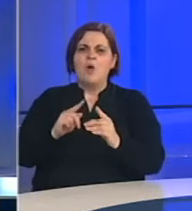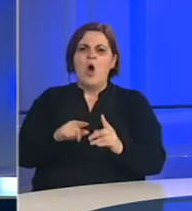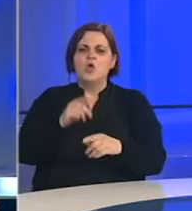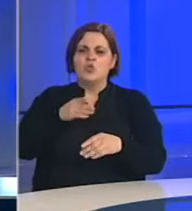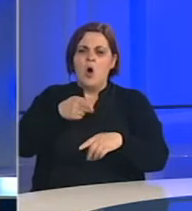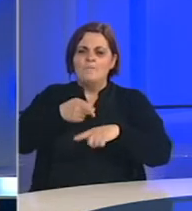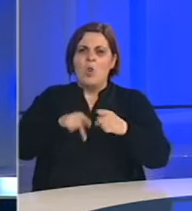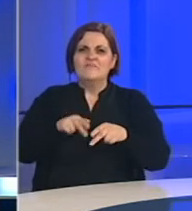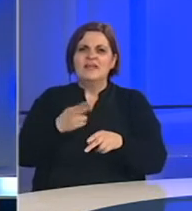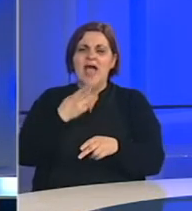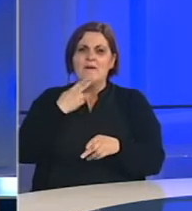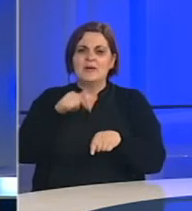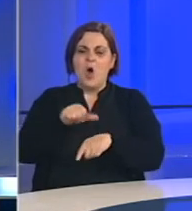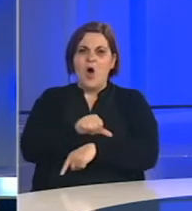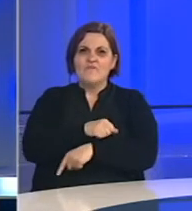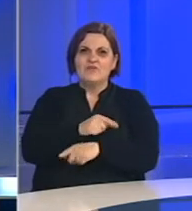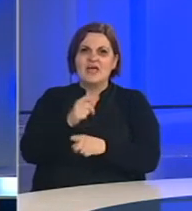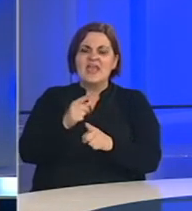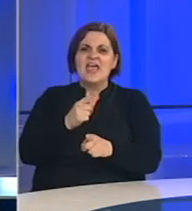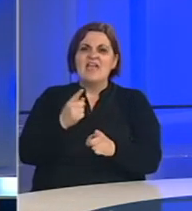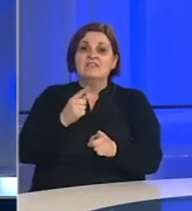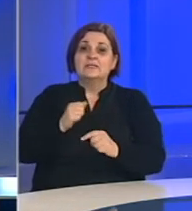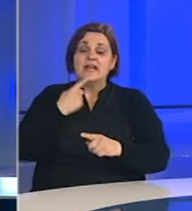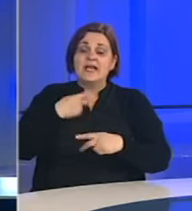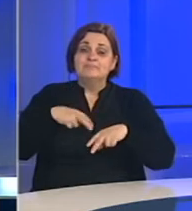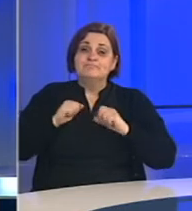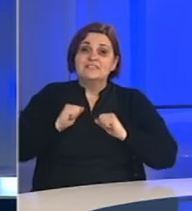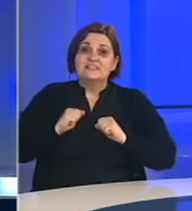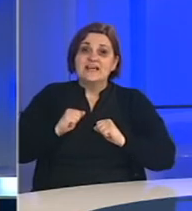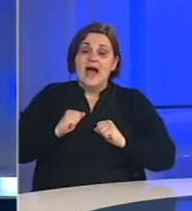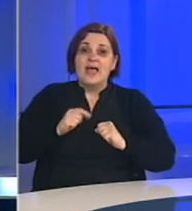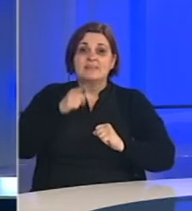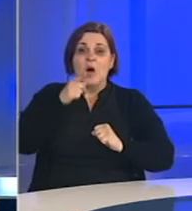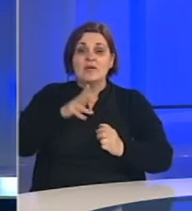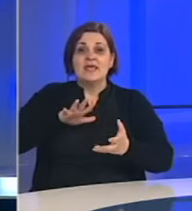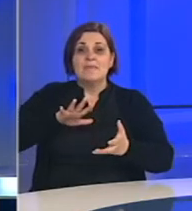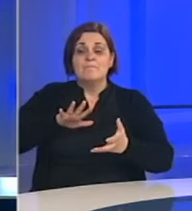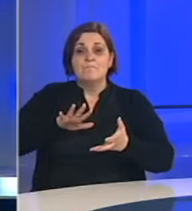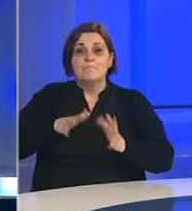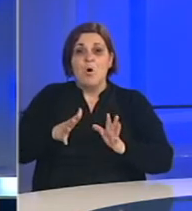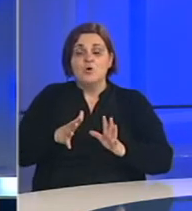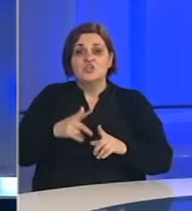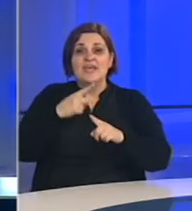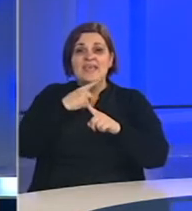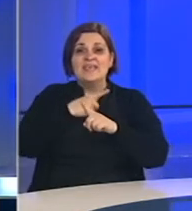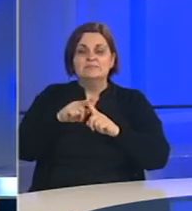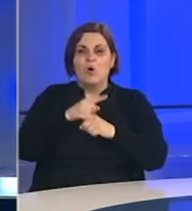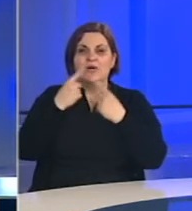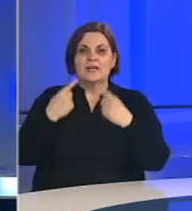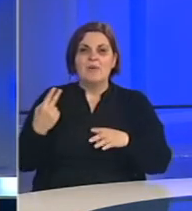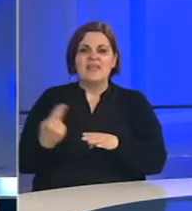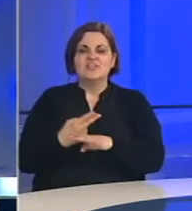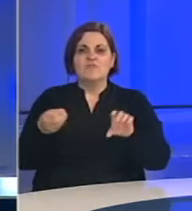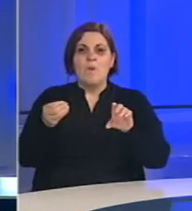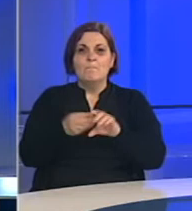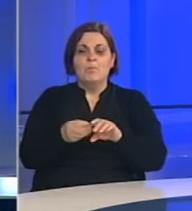do sredine aprila ove godine, izrazili bojazan da oni, između ostalo, ili kažem, prevashodno zbog nepostojanja državnog